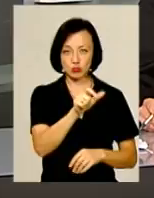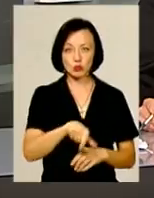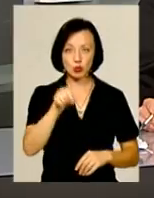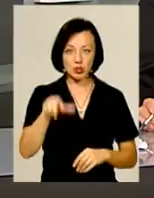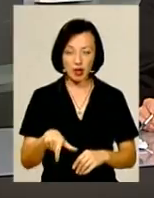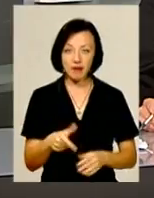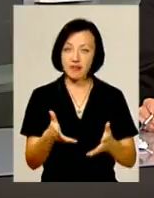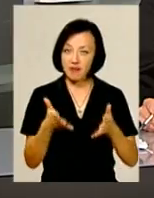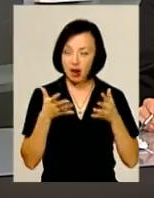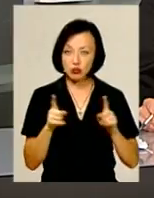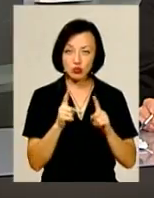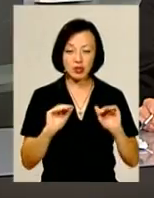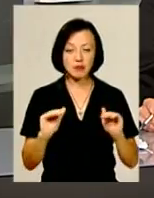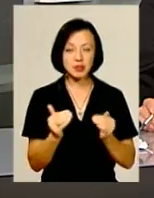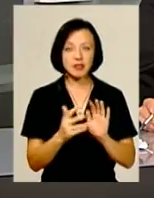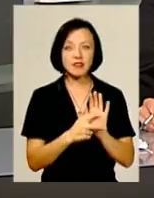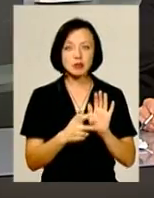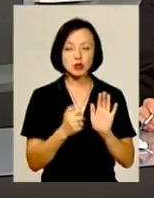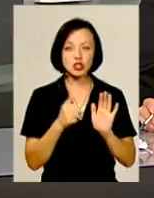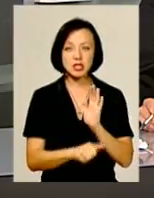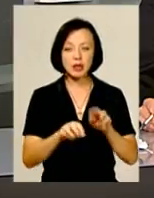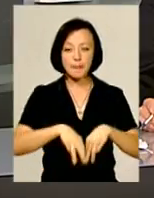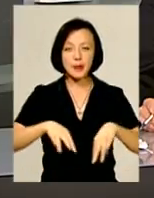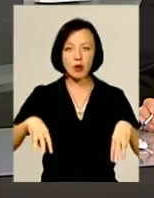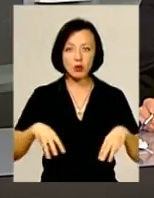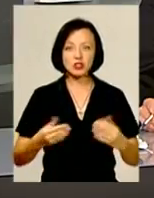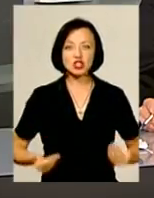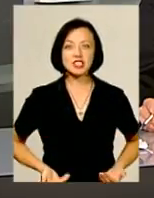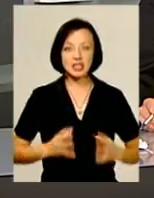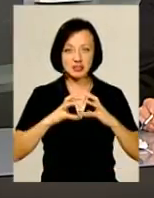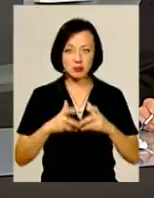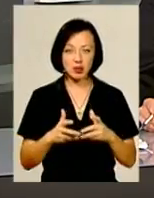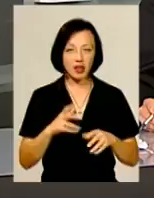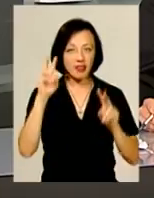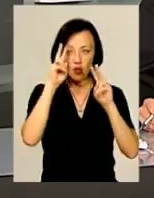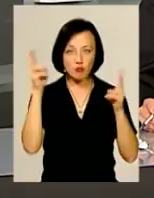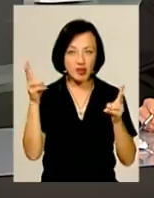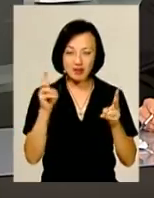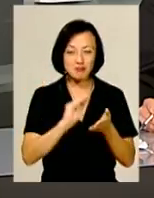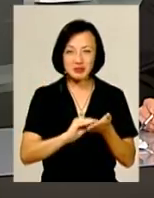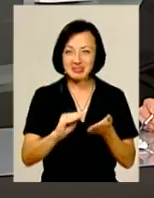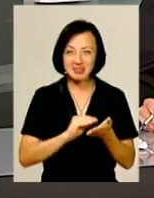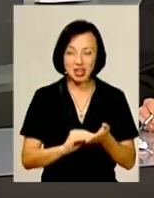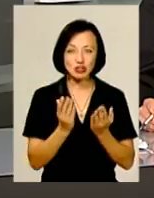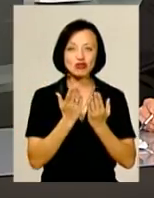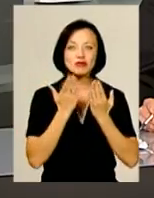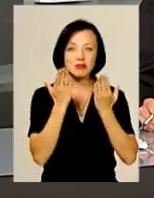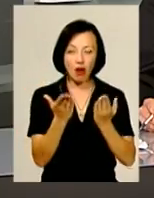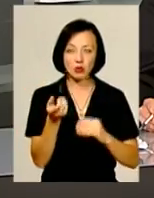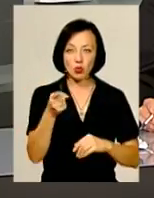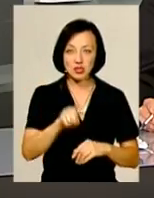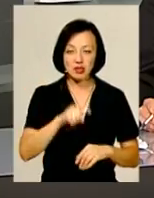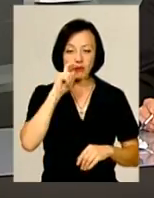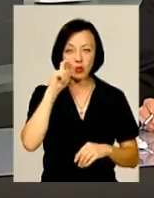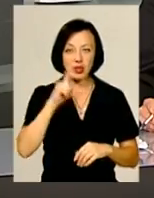Виявляється, що найменше 860 мільйонів жителів земної кулі не вміють не те, щоб писати, а й читати. Оскільки